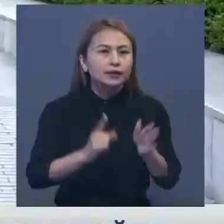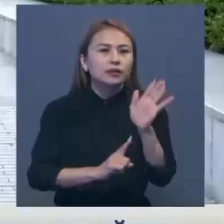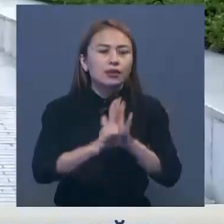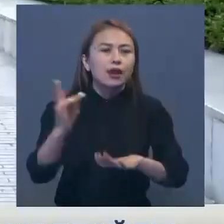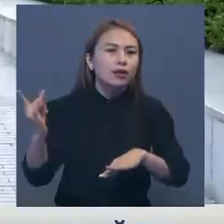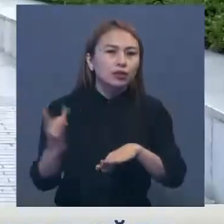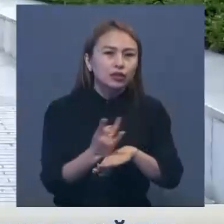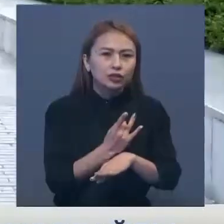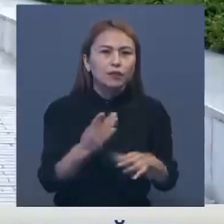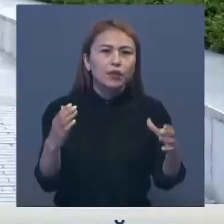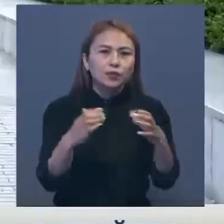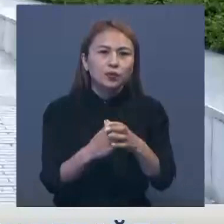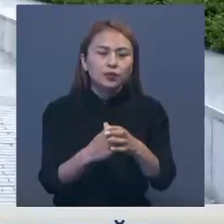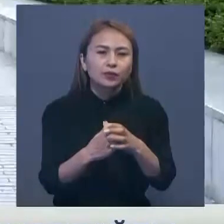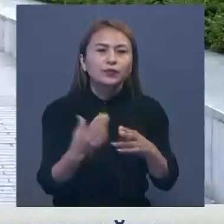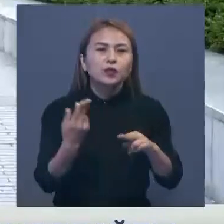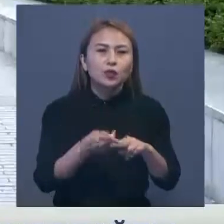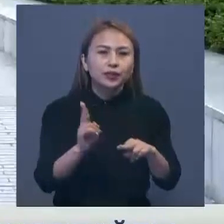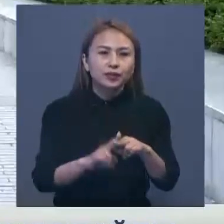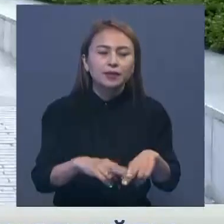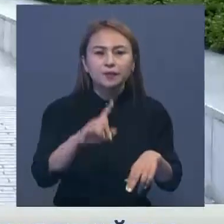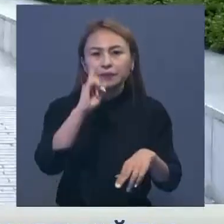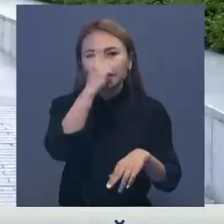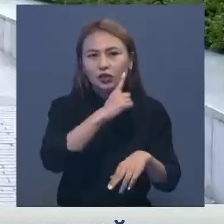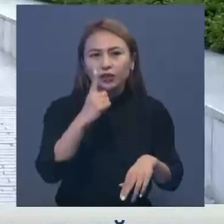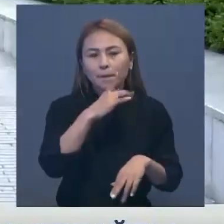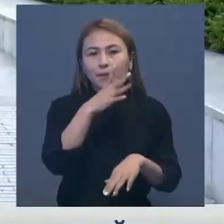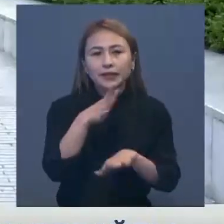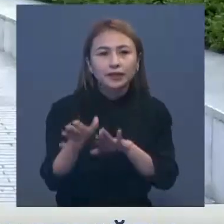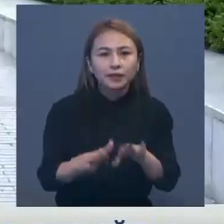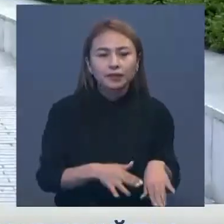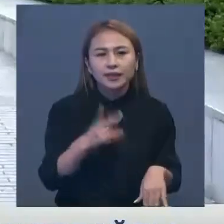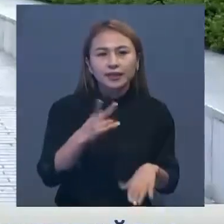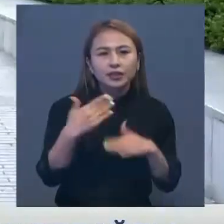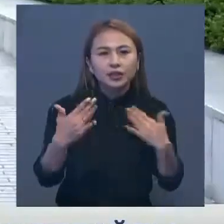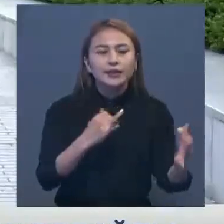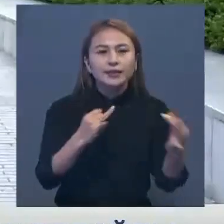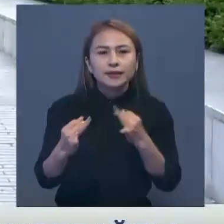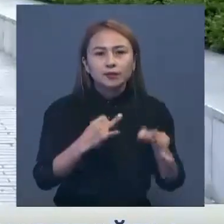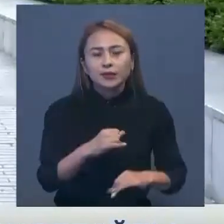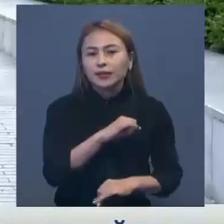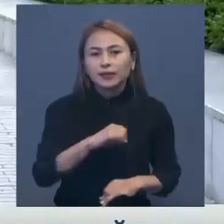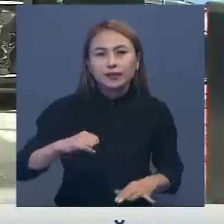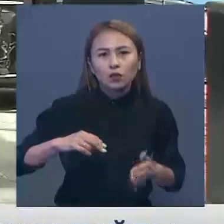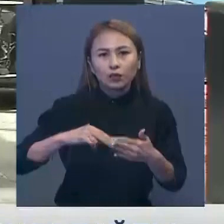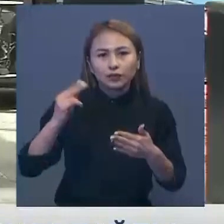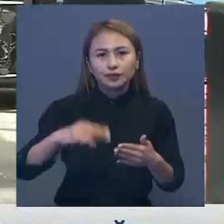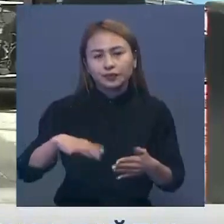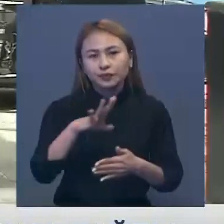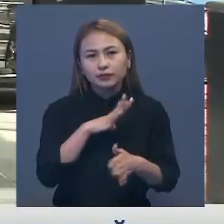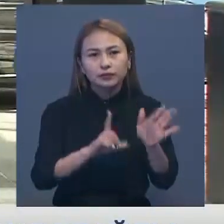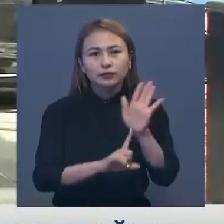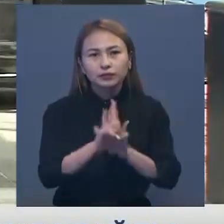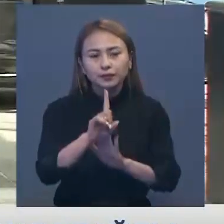алғашқы бас қосу. Сондықтан бір жылғы пандемиядан кейін екі жақты серіктестік енді қолға алына бастаған.